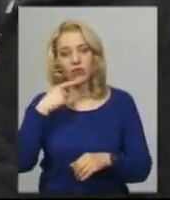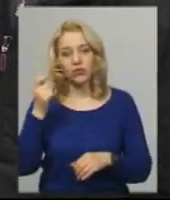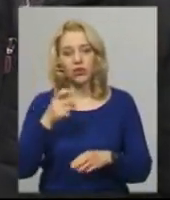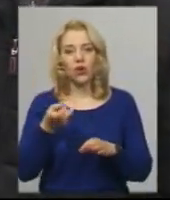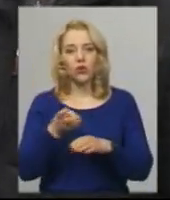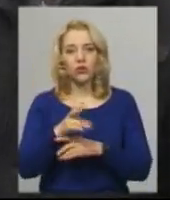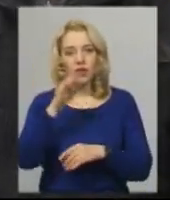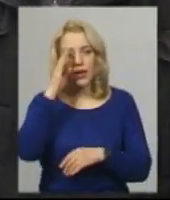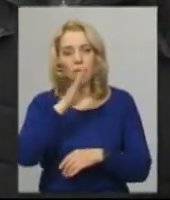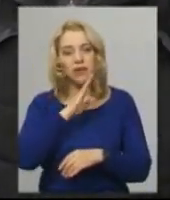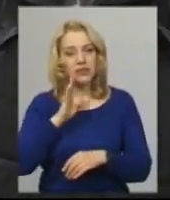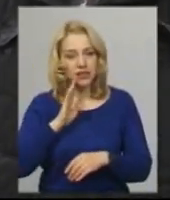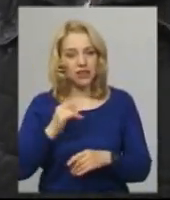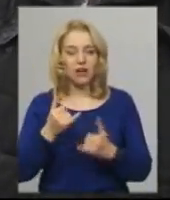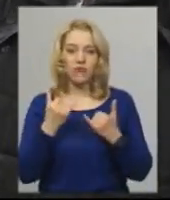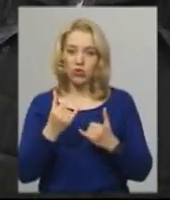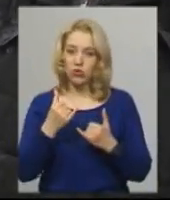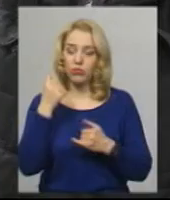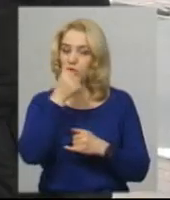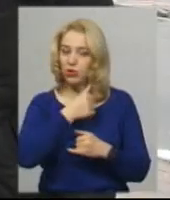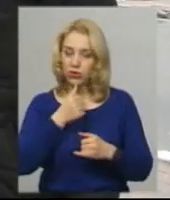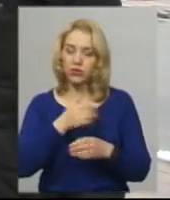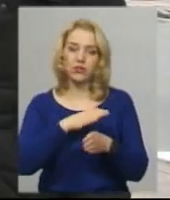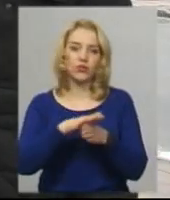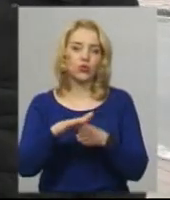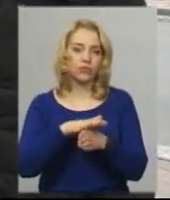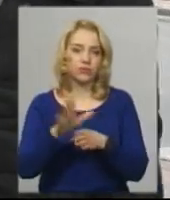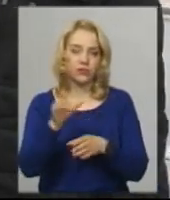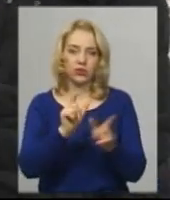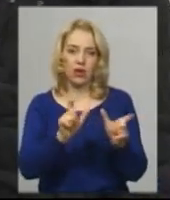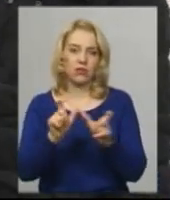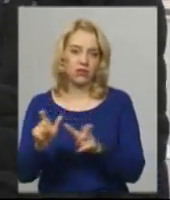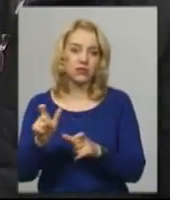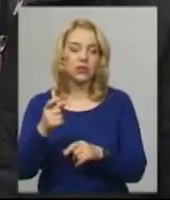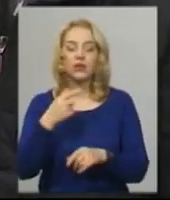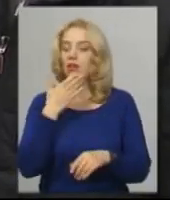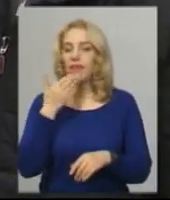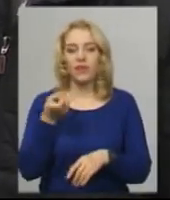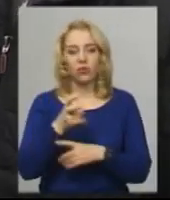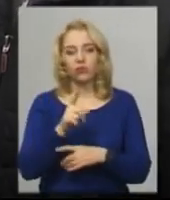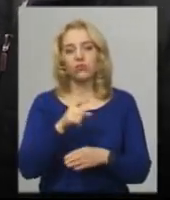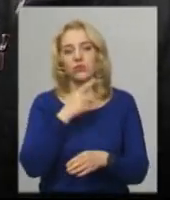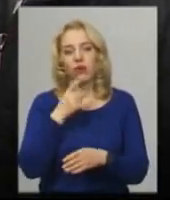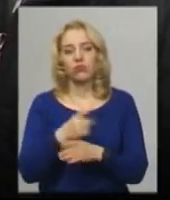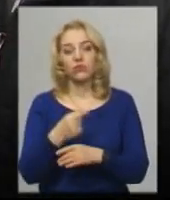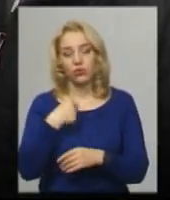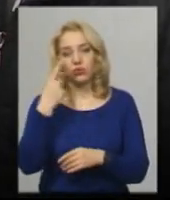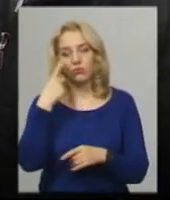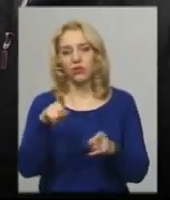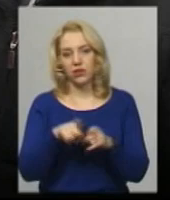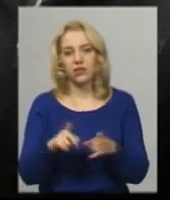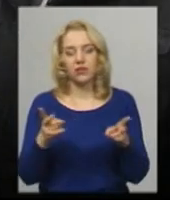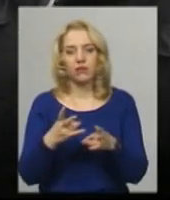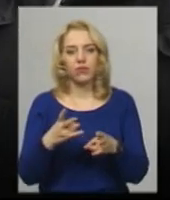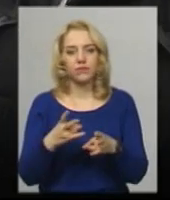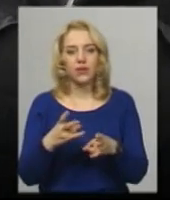батьків. Цьогоріч, каже Тетяна, дотримуються карантинних вимог. Не ходили, тому що заборонен. Я думаю, що так має бути,